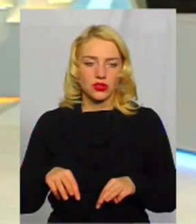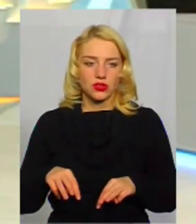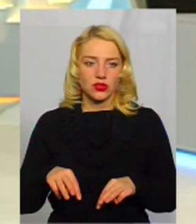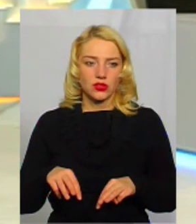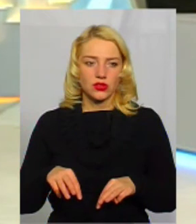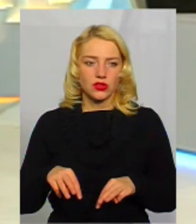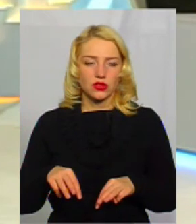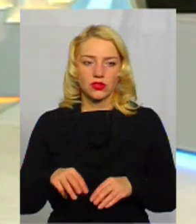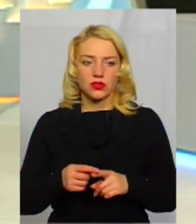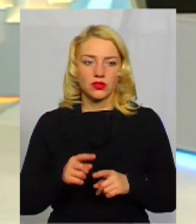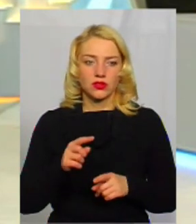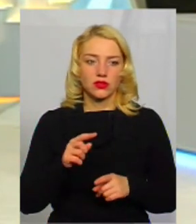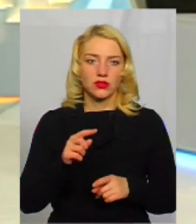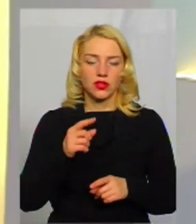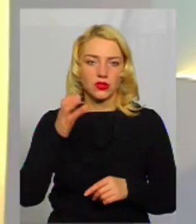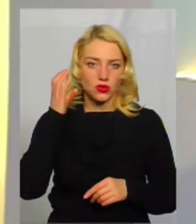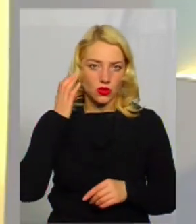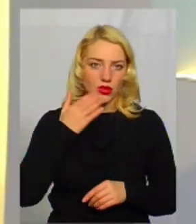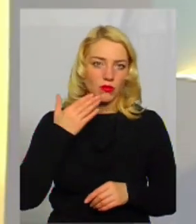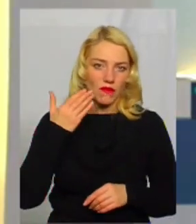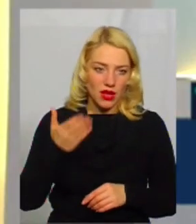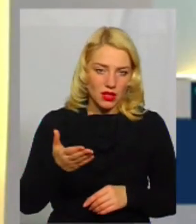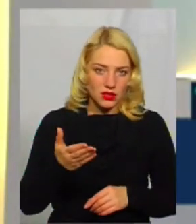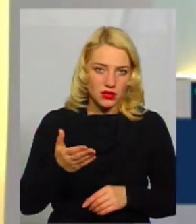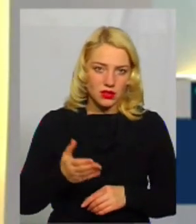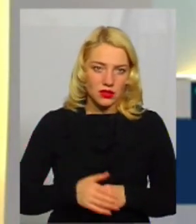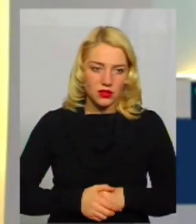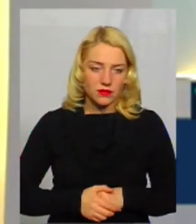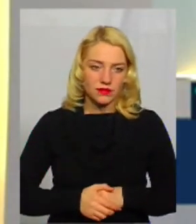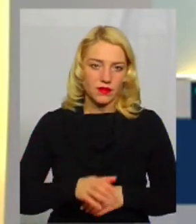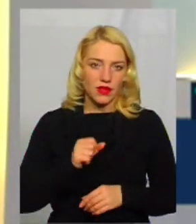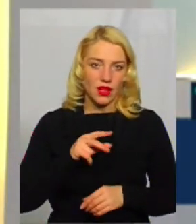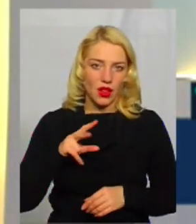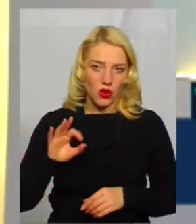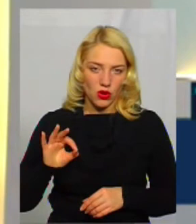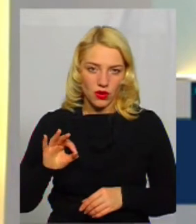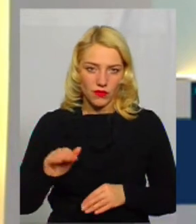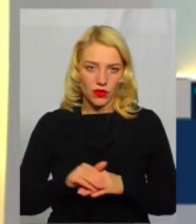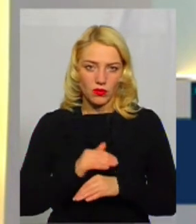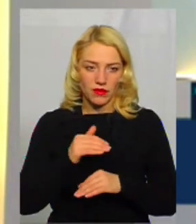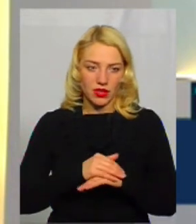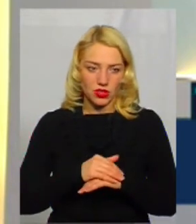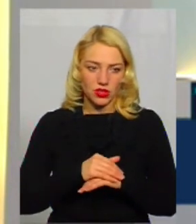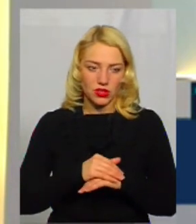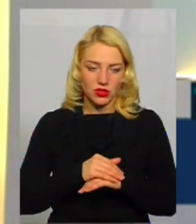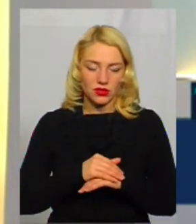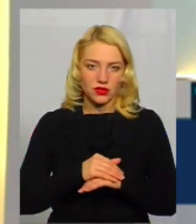Так, так, так, ми вас слухаємо. Алло. Алло. Так, доброго вечора. Говоріть.